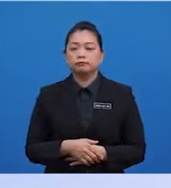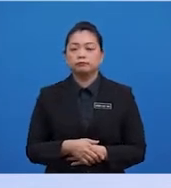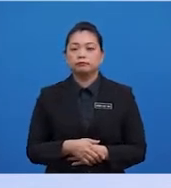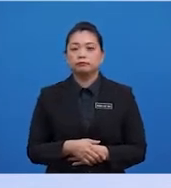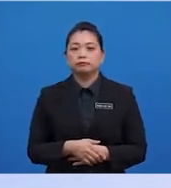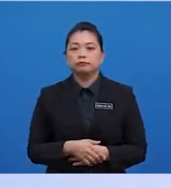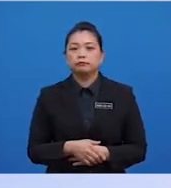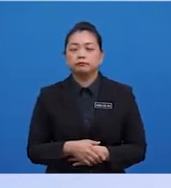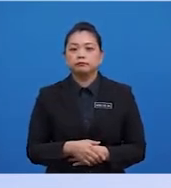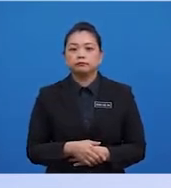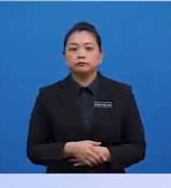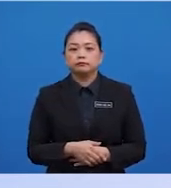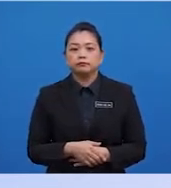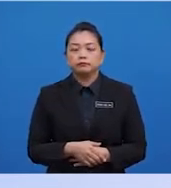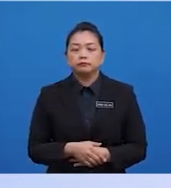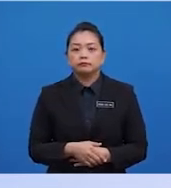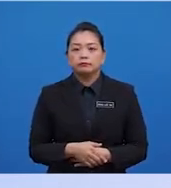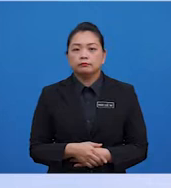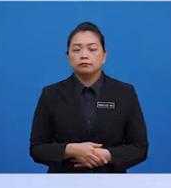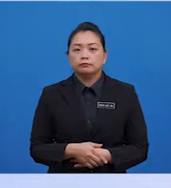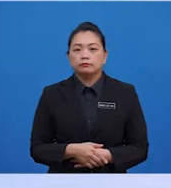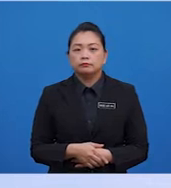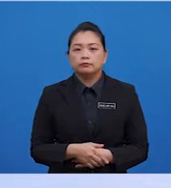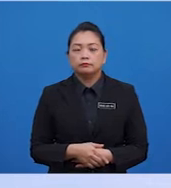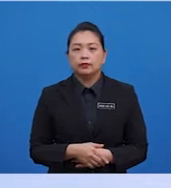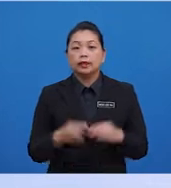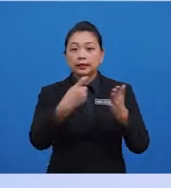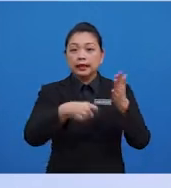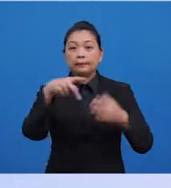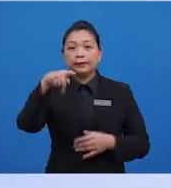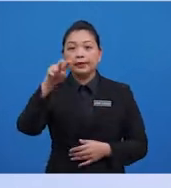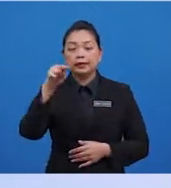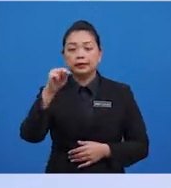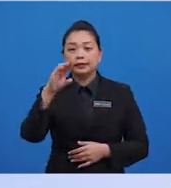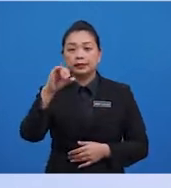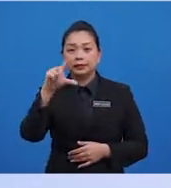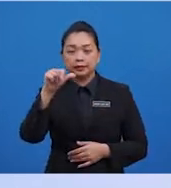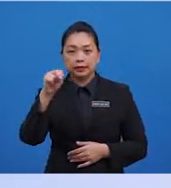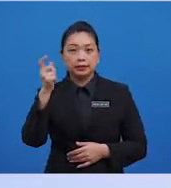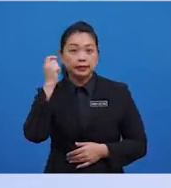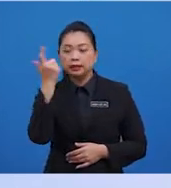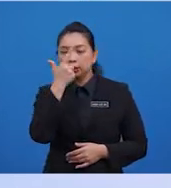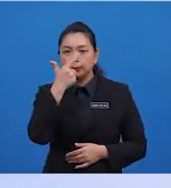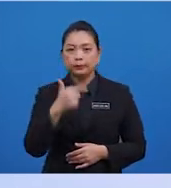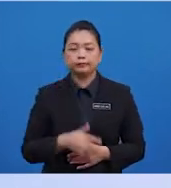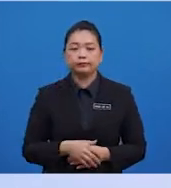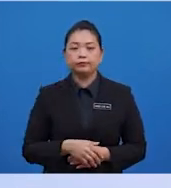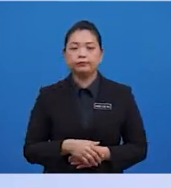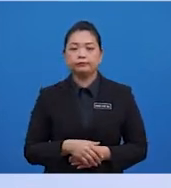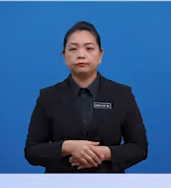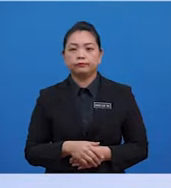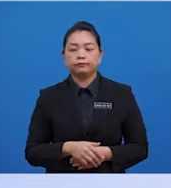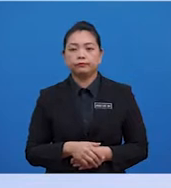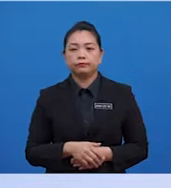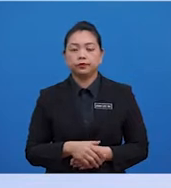nilai cerapan 1,970 dibahagi dengan bilangan cerapan iaitu 11.